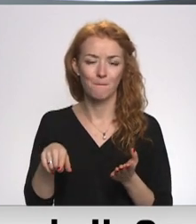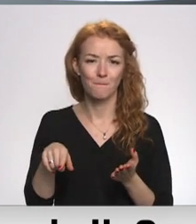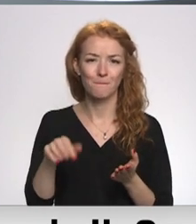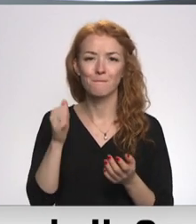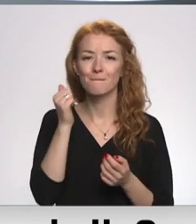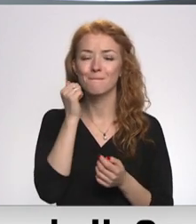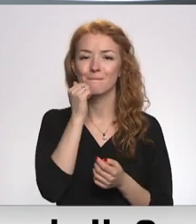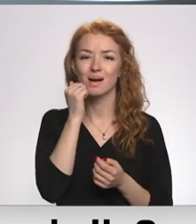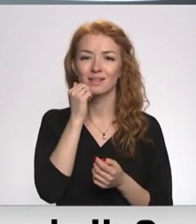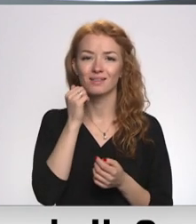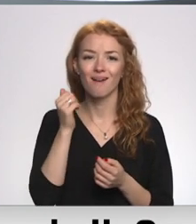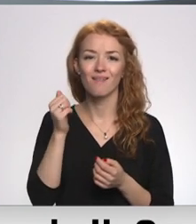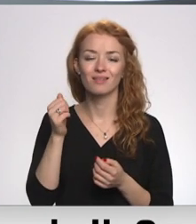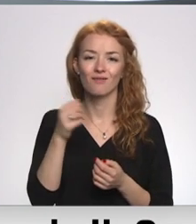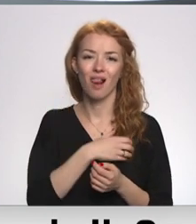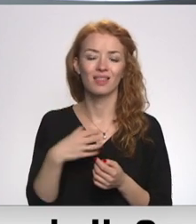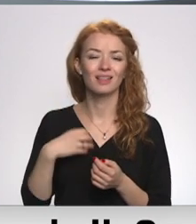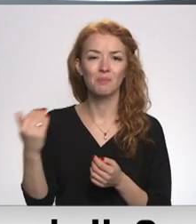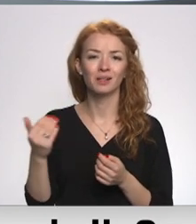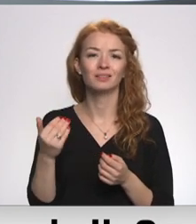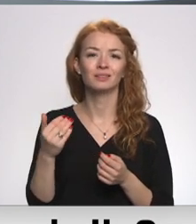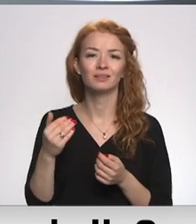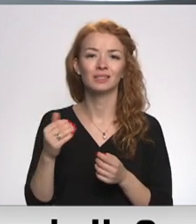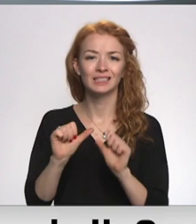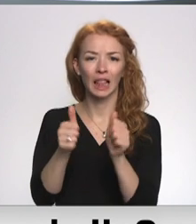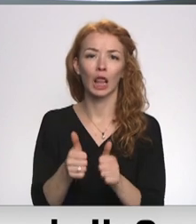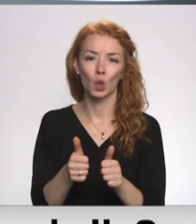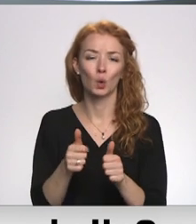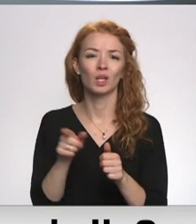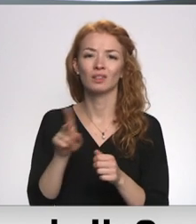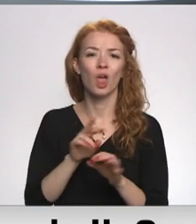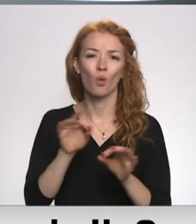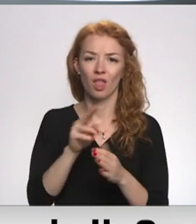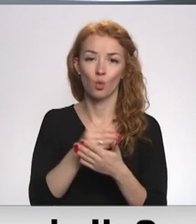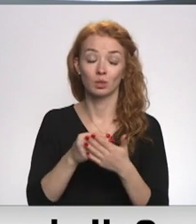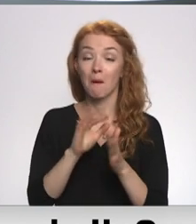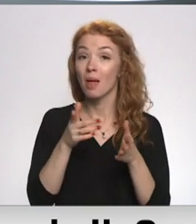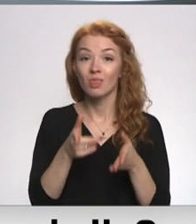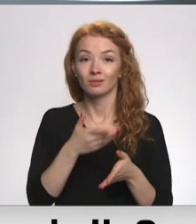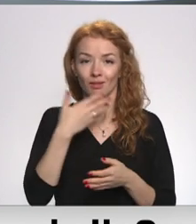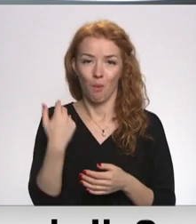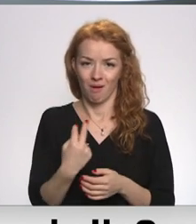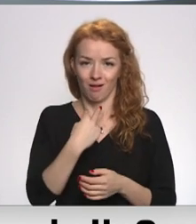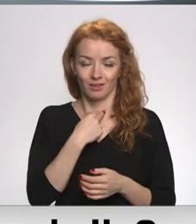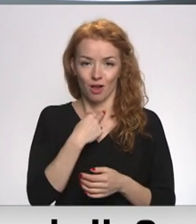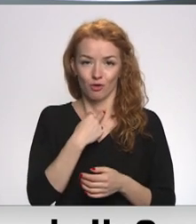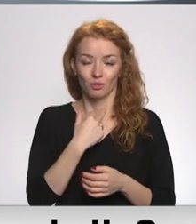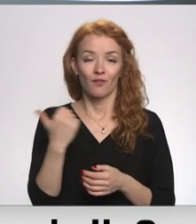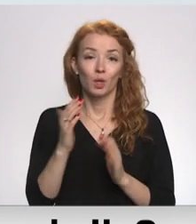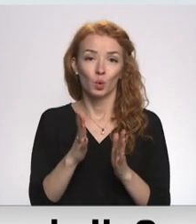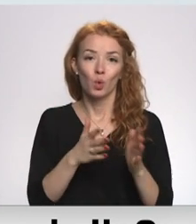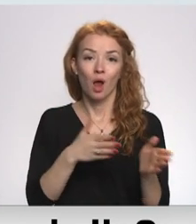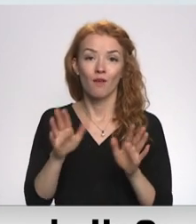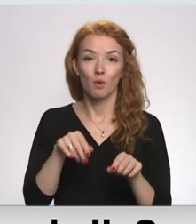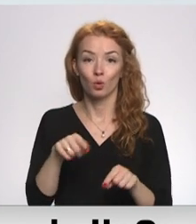Kremļa uzvedība nenozīmē neko būtisku. Bet šis nav pārsteigums. Es domājuši, par šo viņi būtu gatavi runāt.